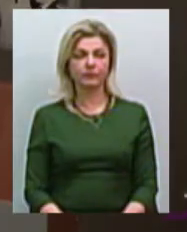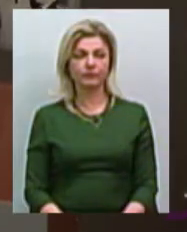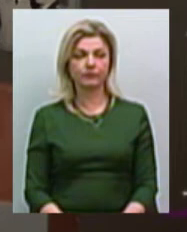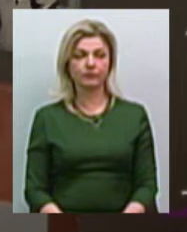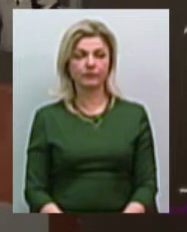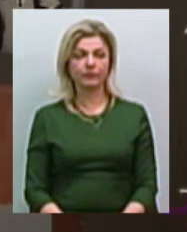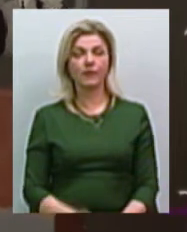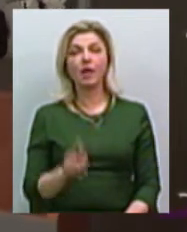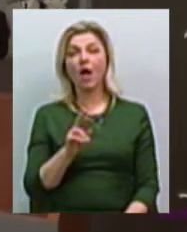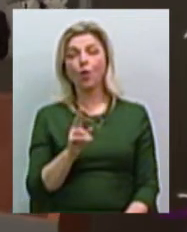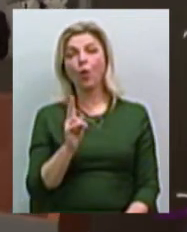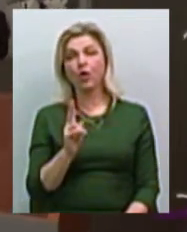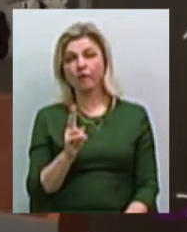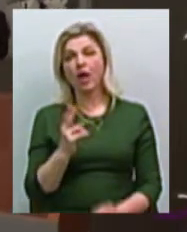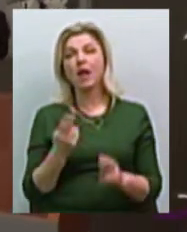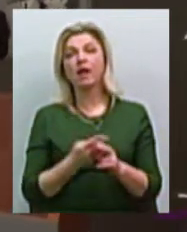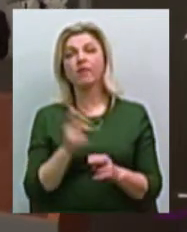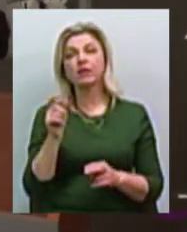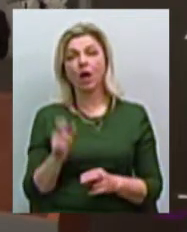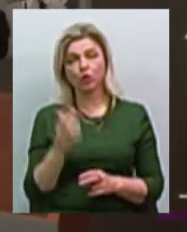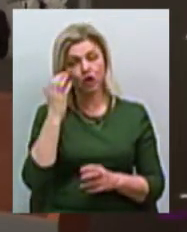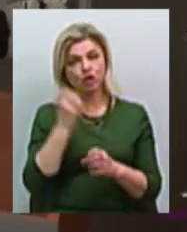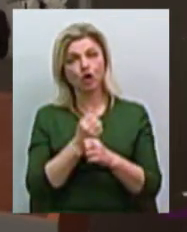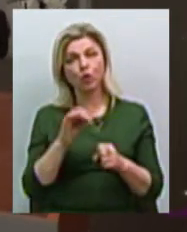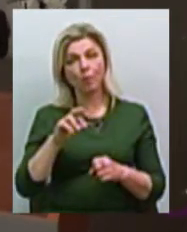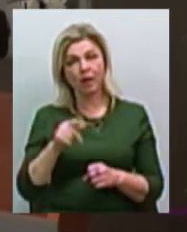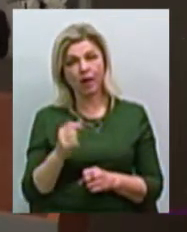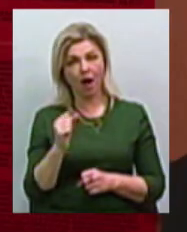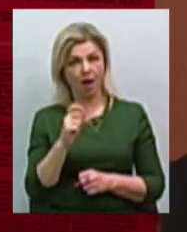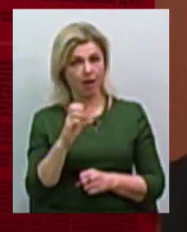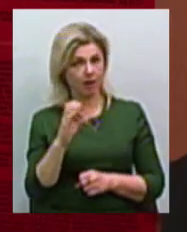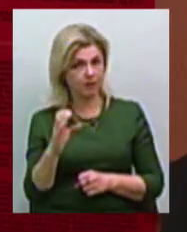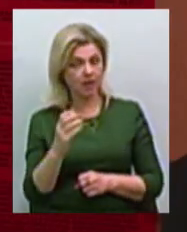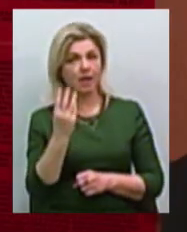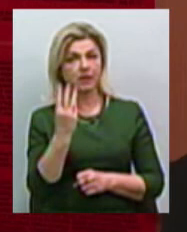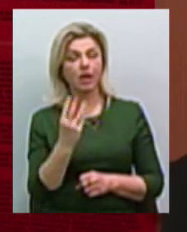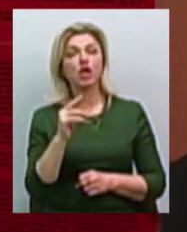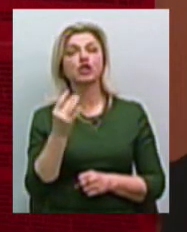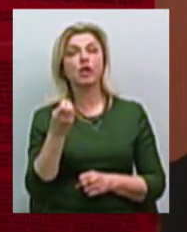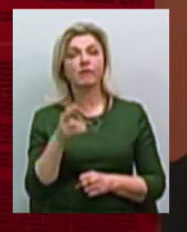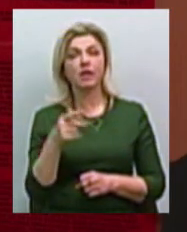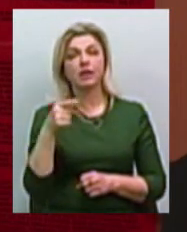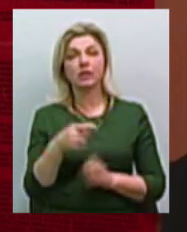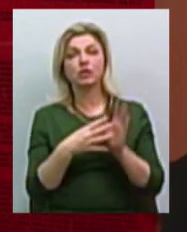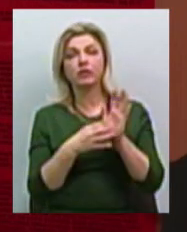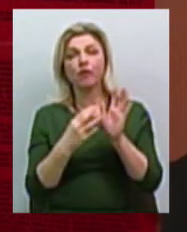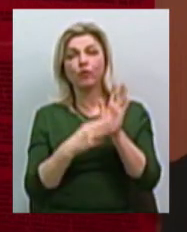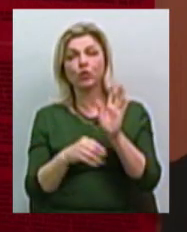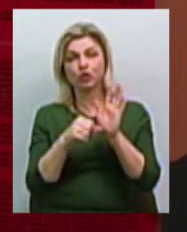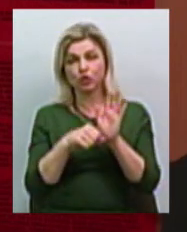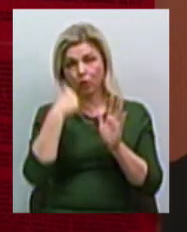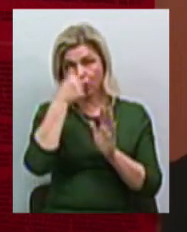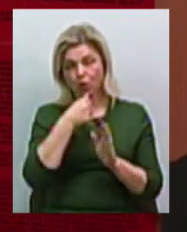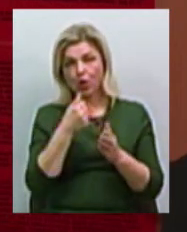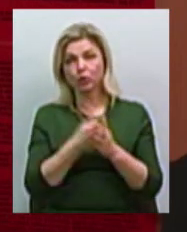Ярослав Курліковський, ліквідатор аварій на Чорнобильській атомній електростанції. З 3 червня 1986 року до 10